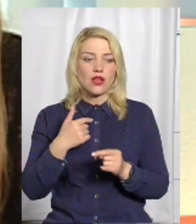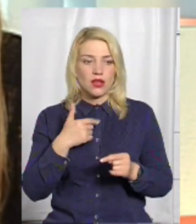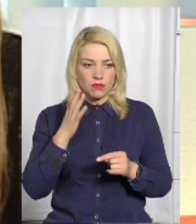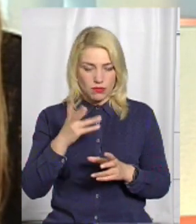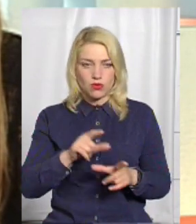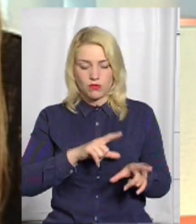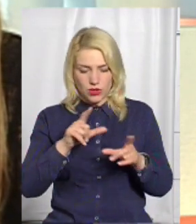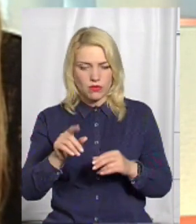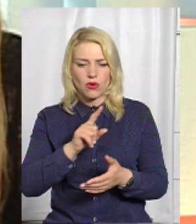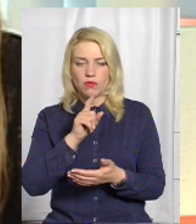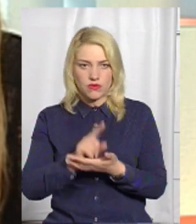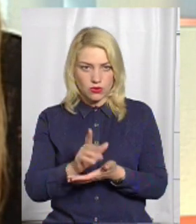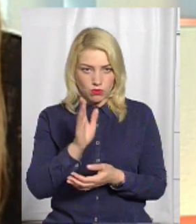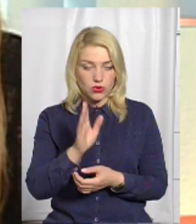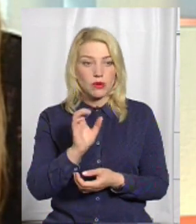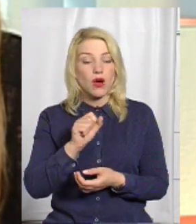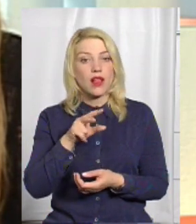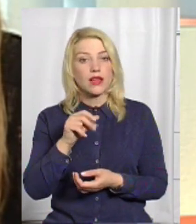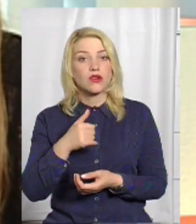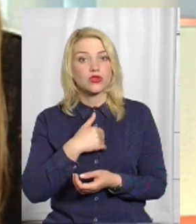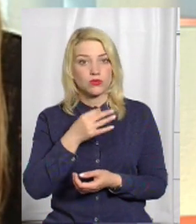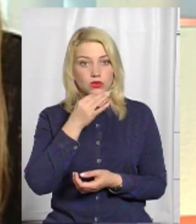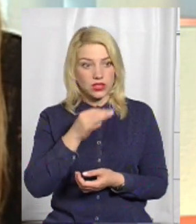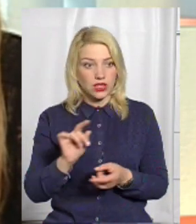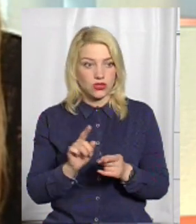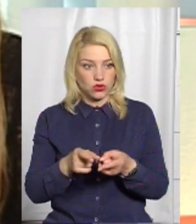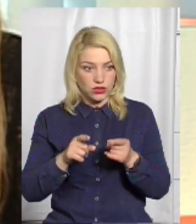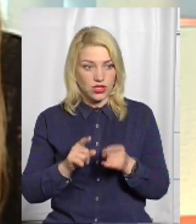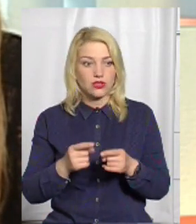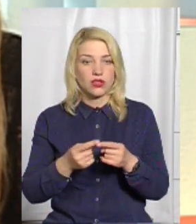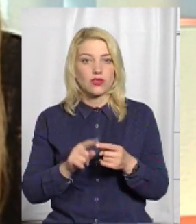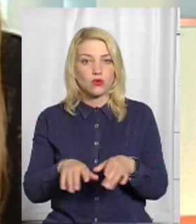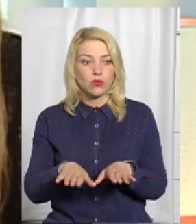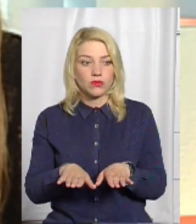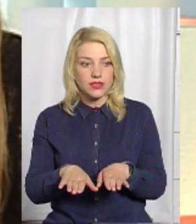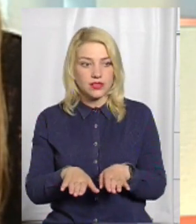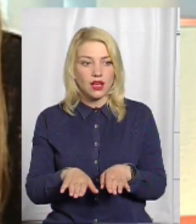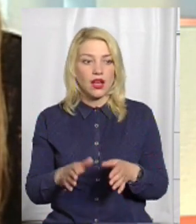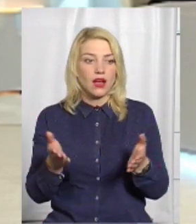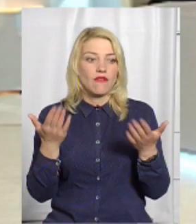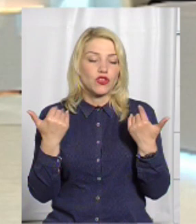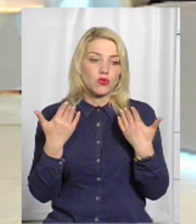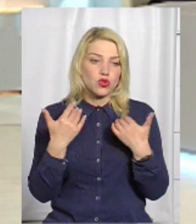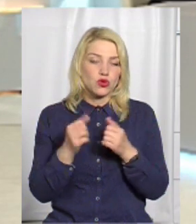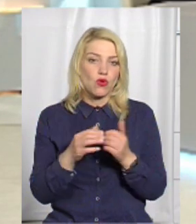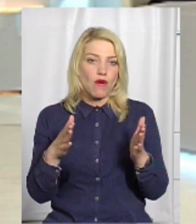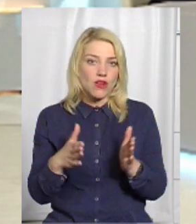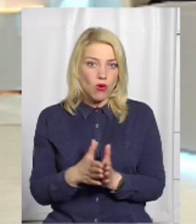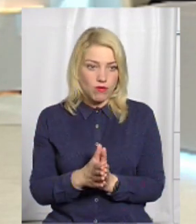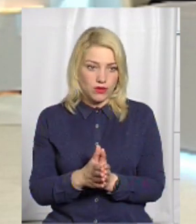виїдемо ще раз туди, обов'язково. Ось, але я хочу сказати, що дійсно на цьому місці, ну, відпочинковий комплекс,